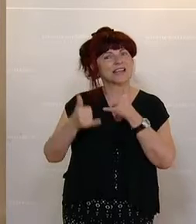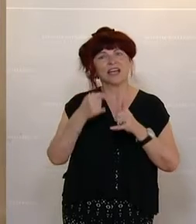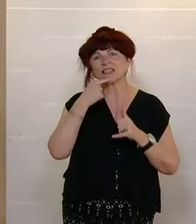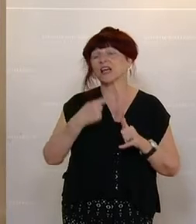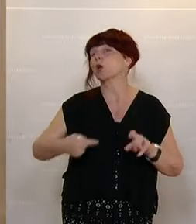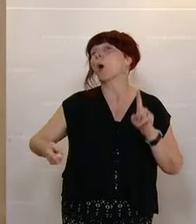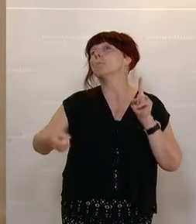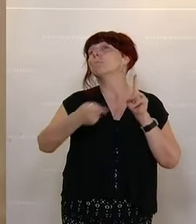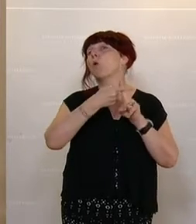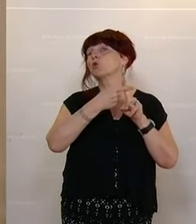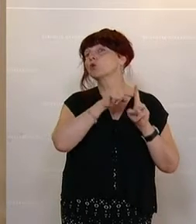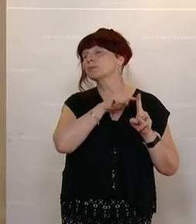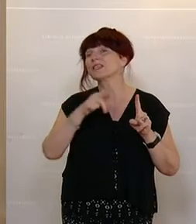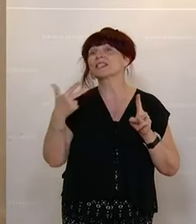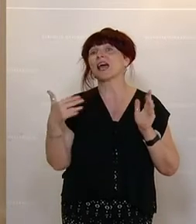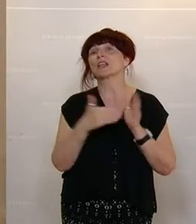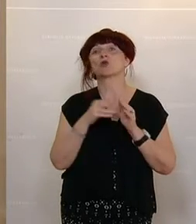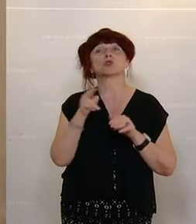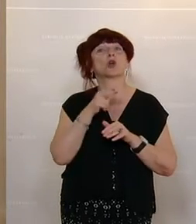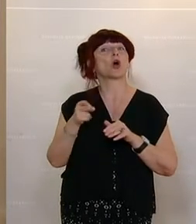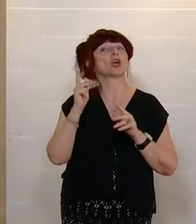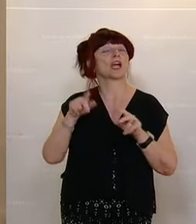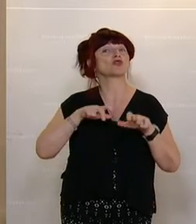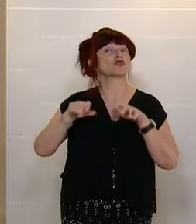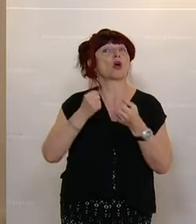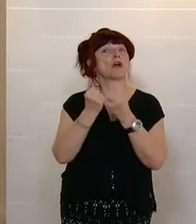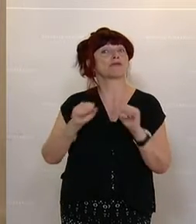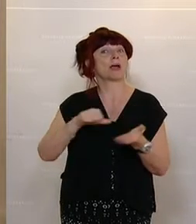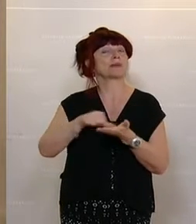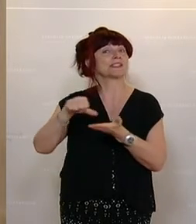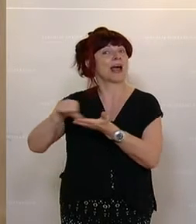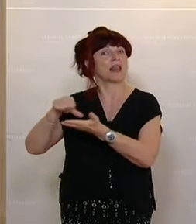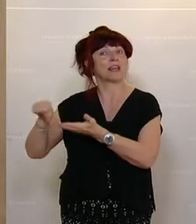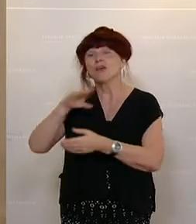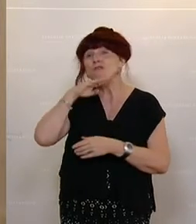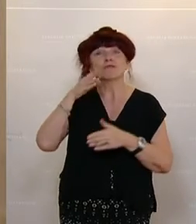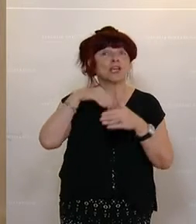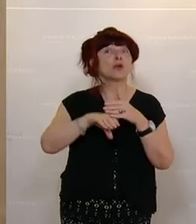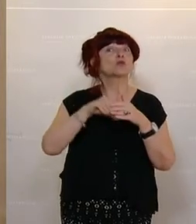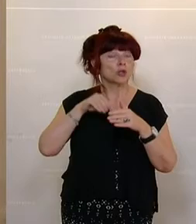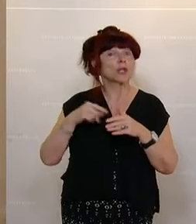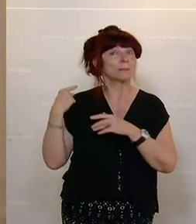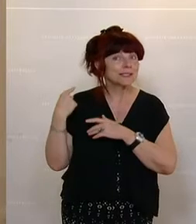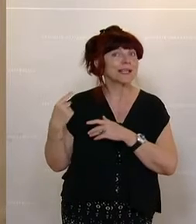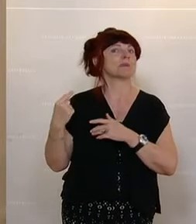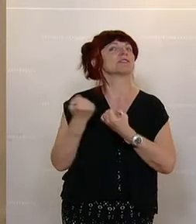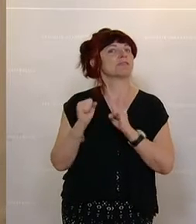bis zu 3.000 Euro steuerfrei auszuzahlen. Viele Unternehmen haben davon Gebrauch gemacht. Ich selbst kenne einige davon.